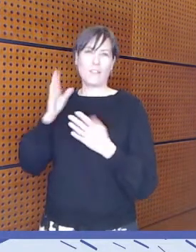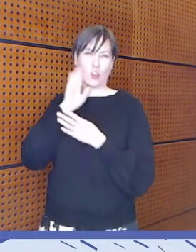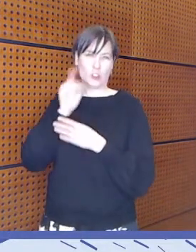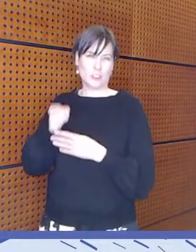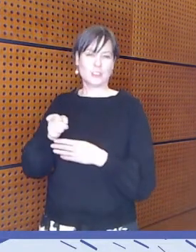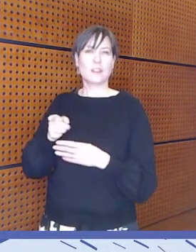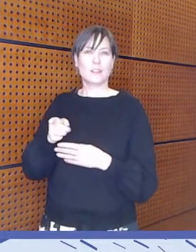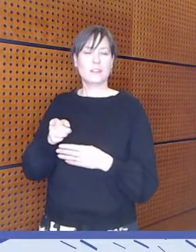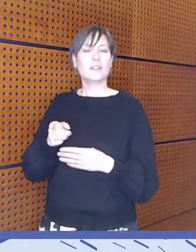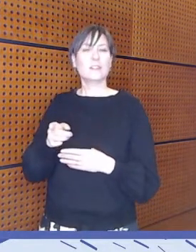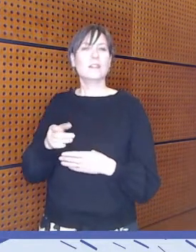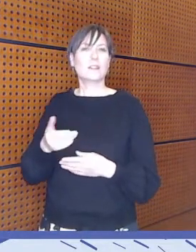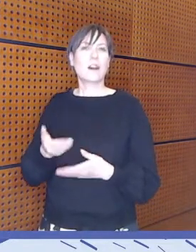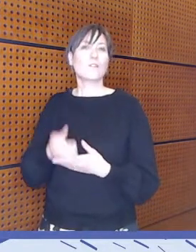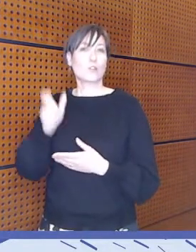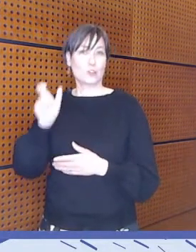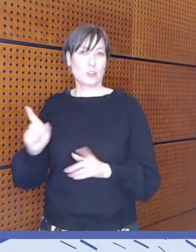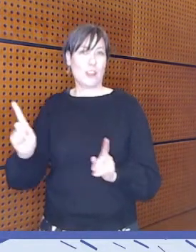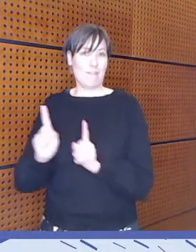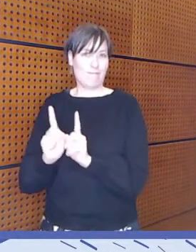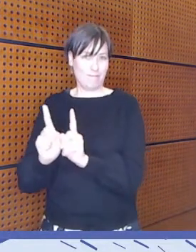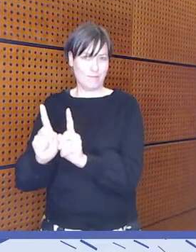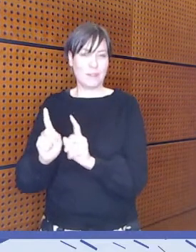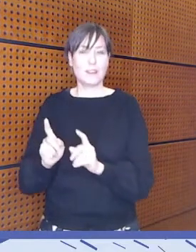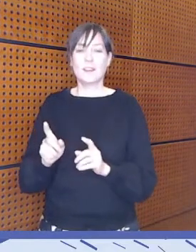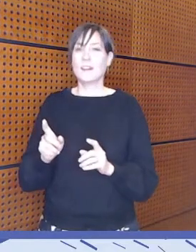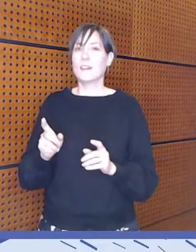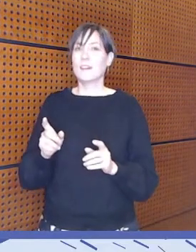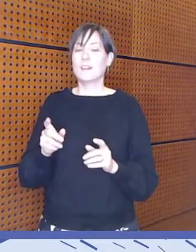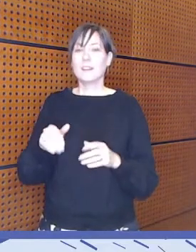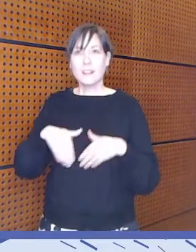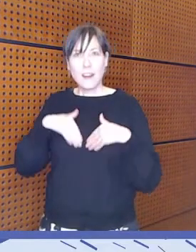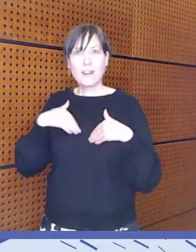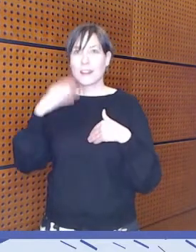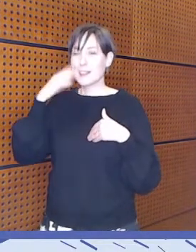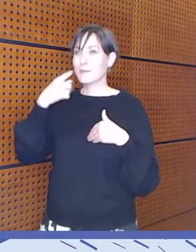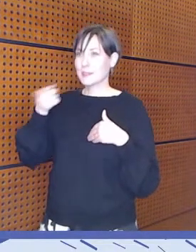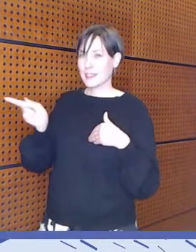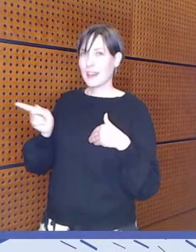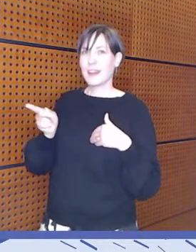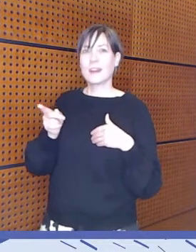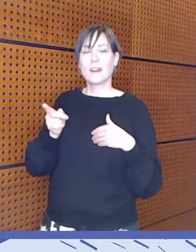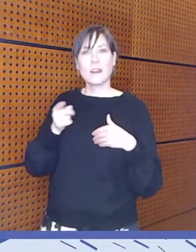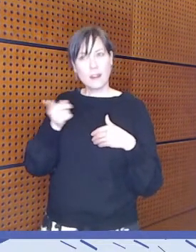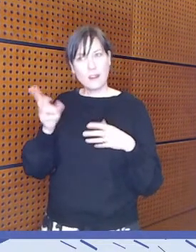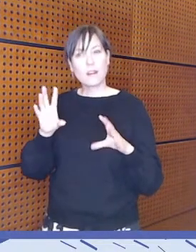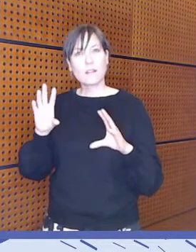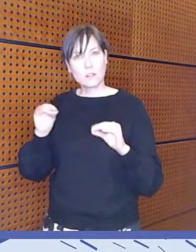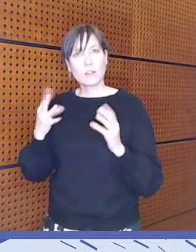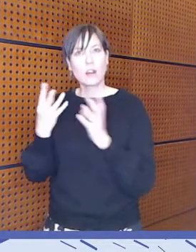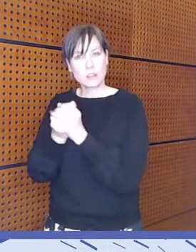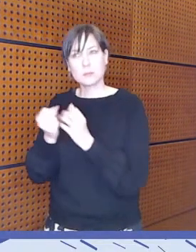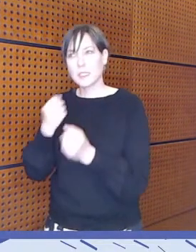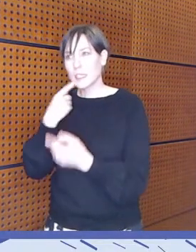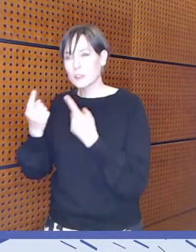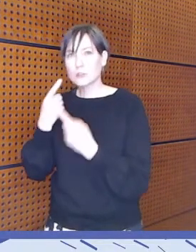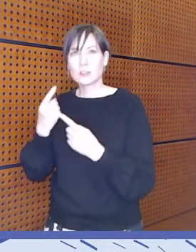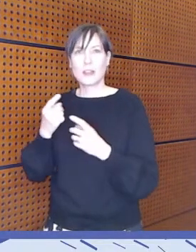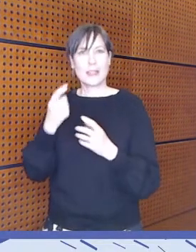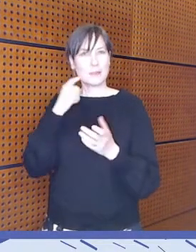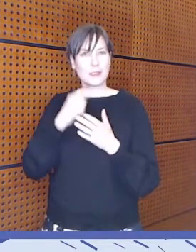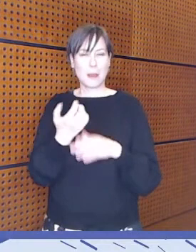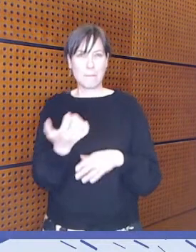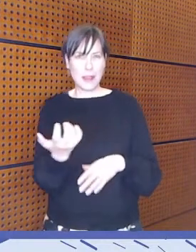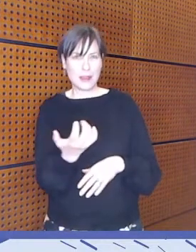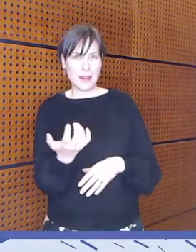silleen mielenkiintoista ja ihania ihmisiä. Ja pitääkin keskustella heidän kanssaan, että miten nämä asiat, vaikka median suhteen, tai